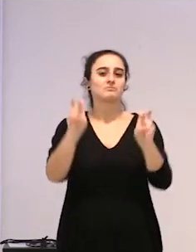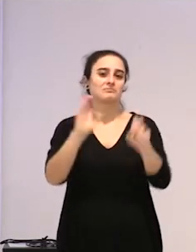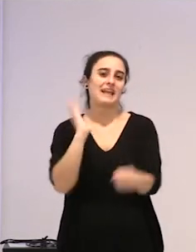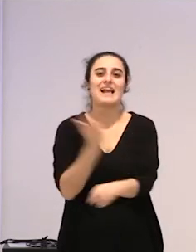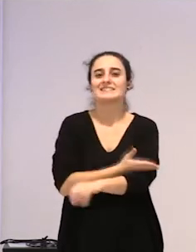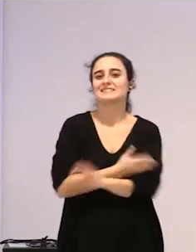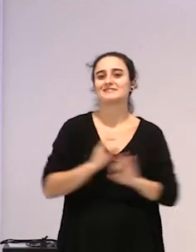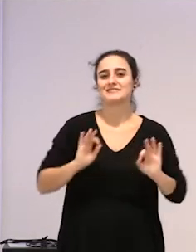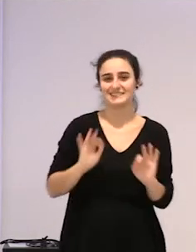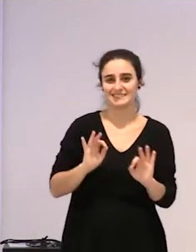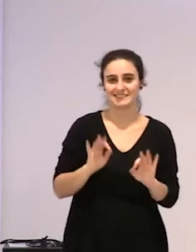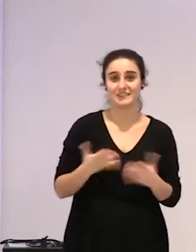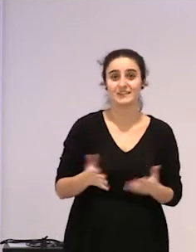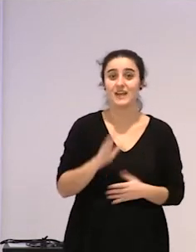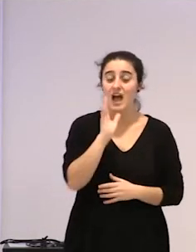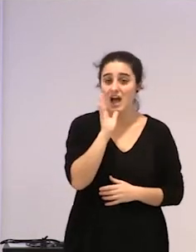gaurregun,